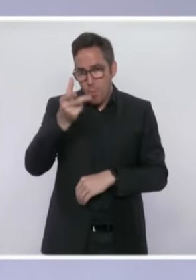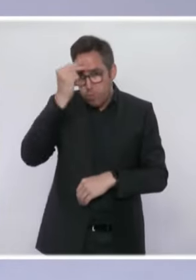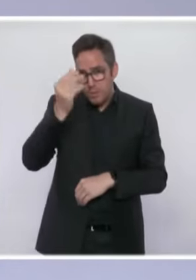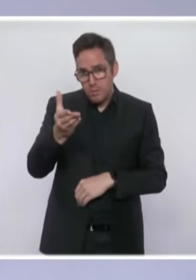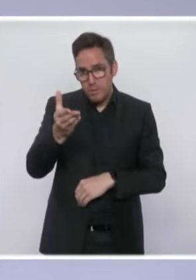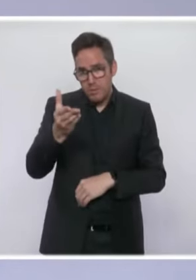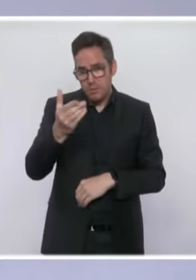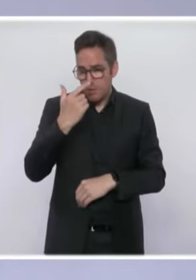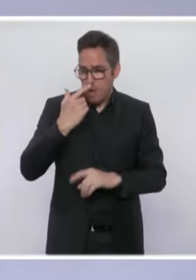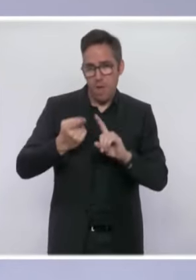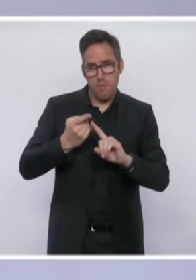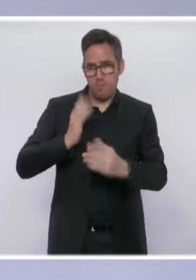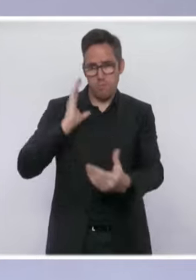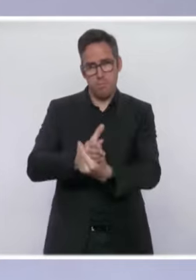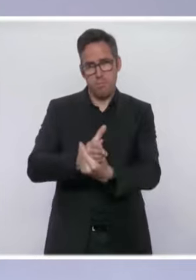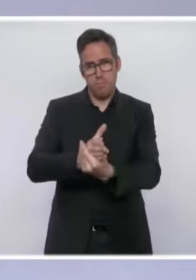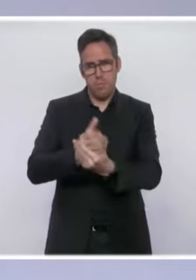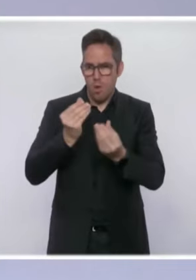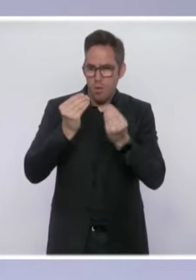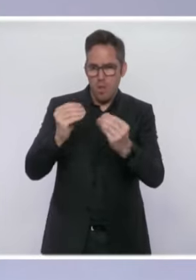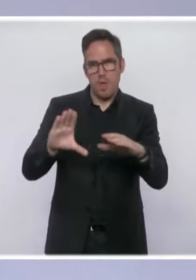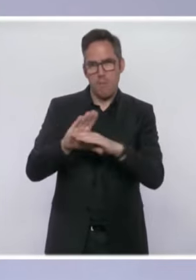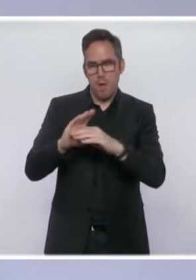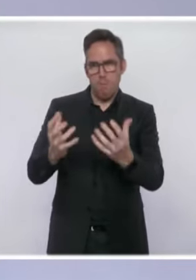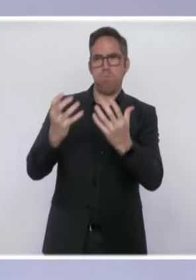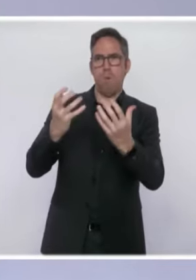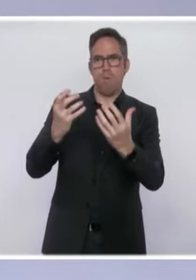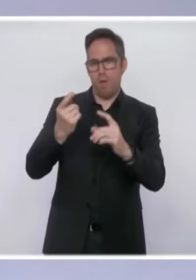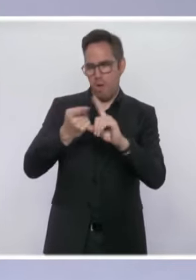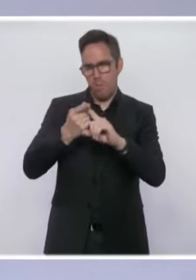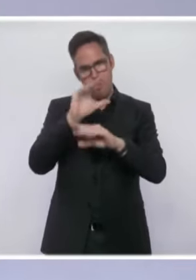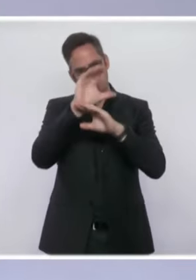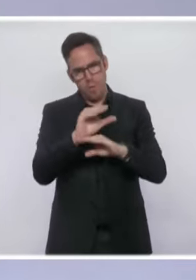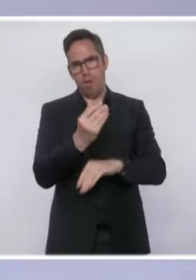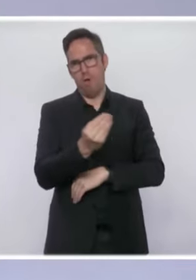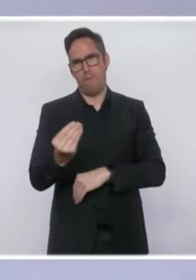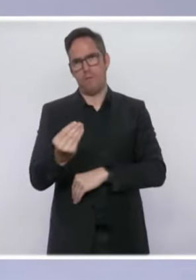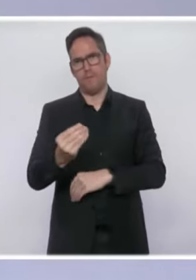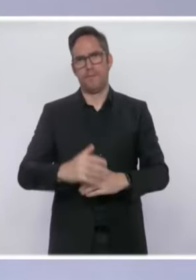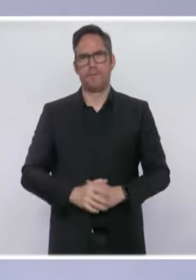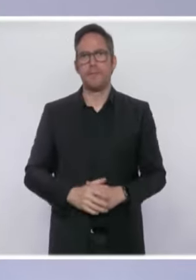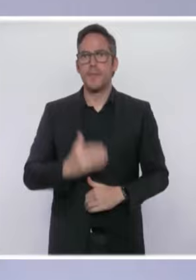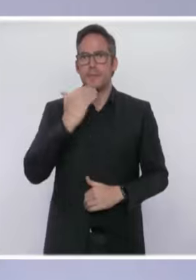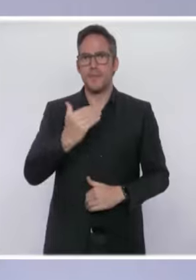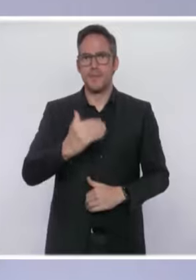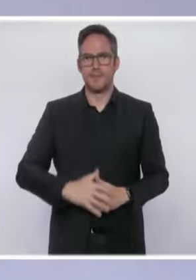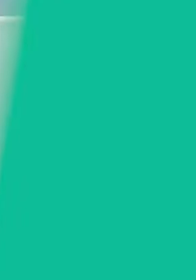C'est comme ça qu'on s'en sortira face au fléau du harcèlement. C'est comme ça qu'on protégera aussi nos enfants, en envoyant ces messages très forts. Je vous remercie.